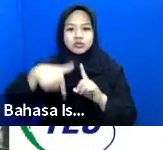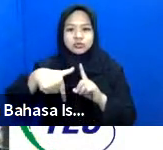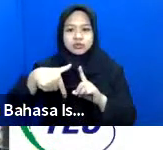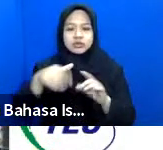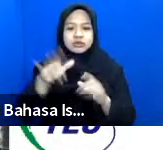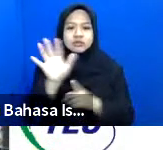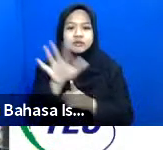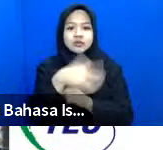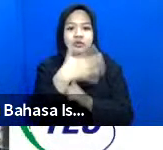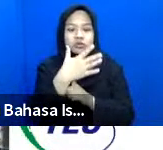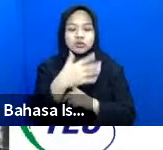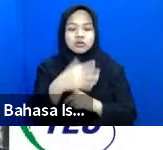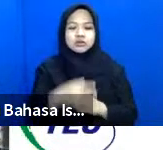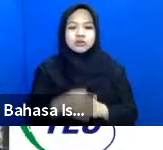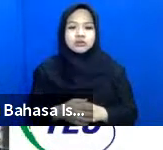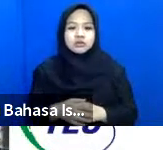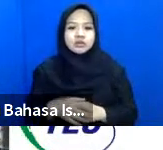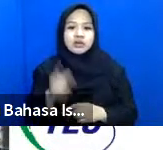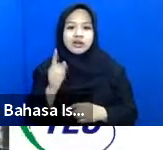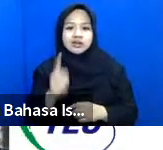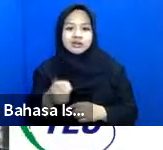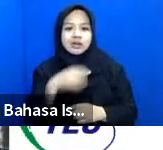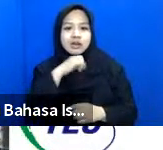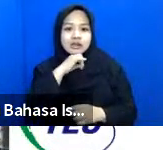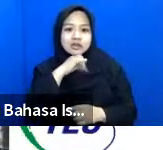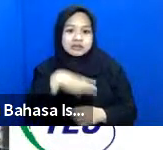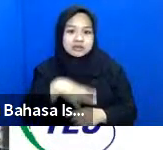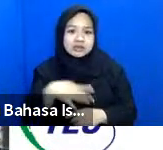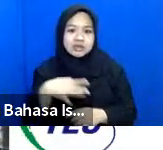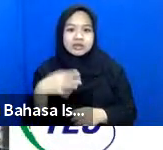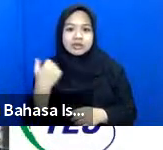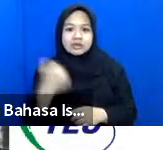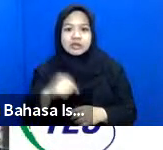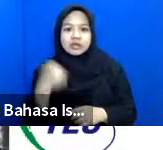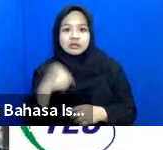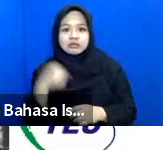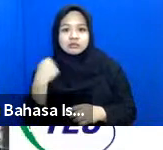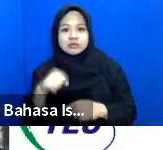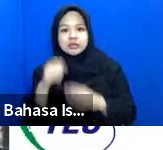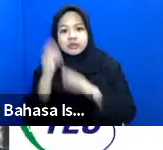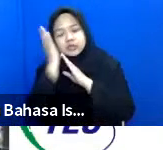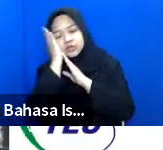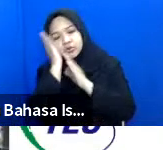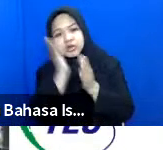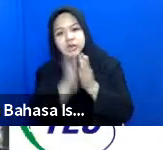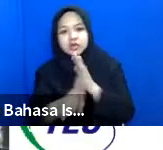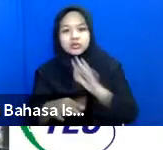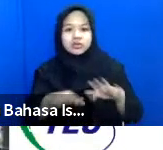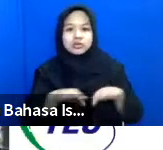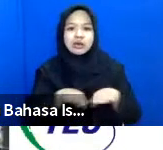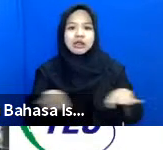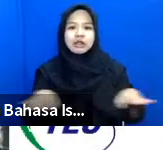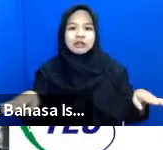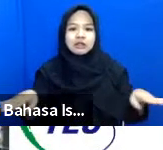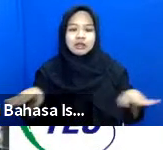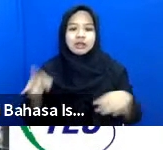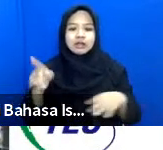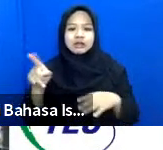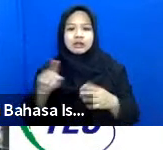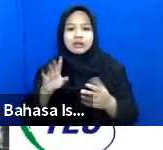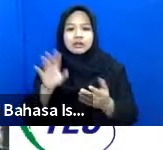Bantul ada seorang lansia yang tidak bisa tidur langsung di lantai jadi dia